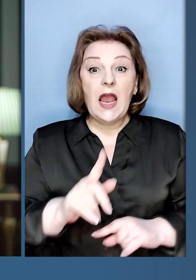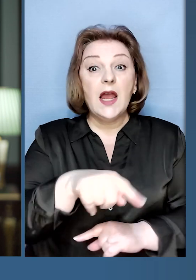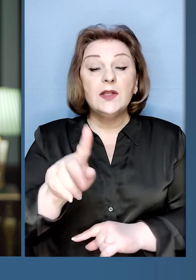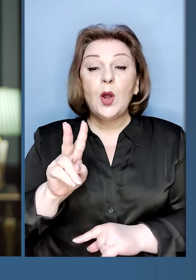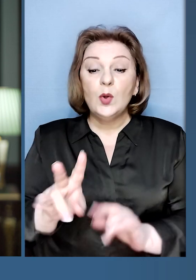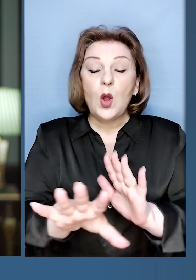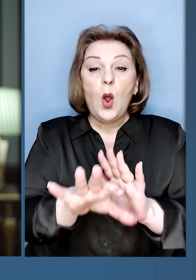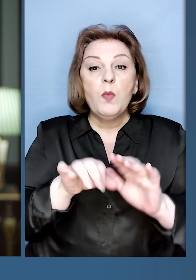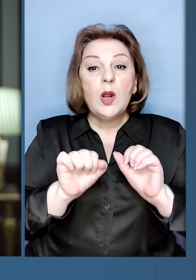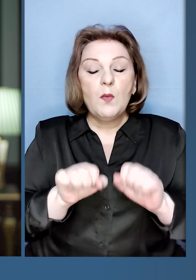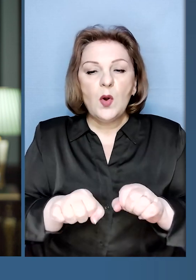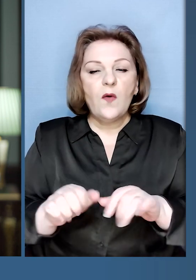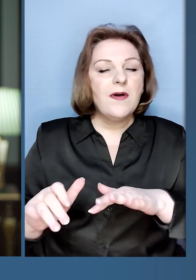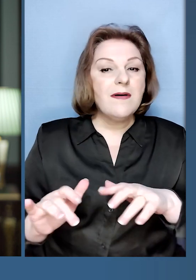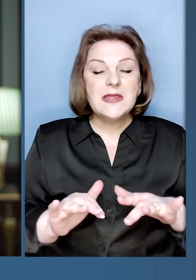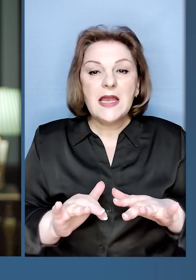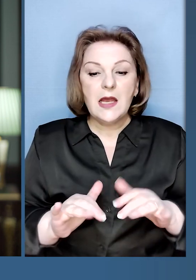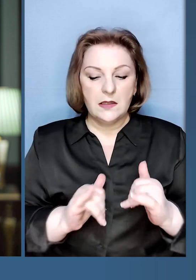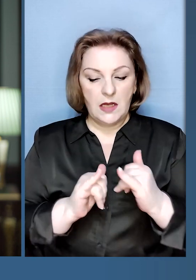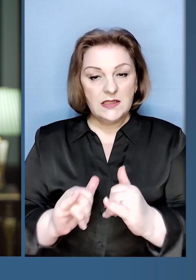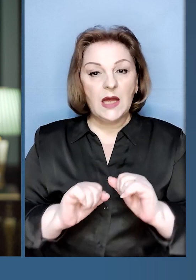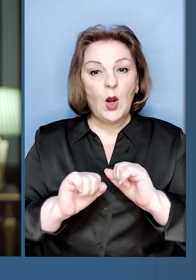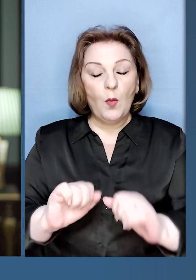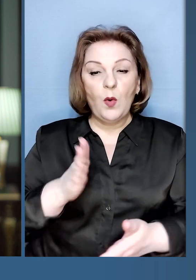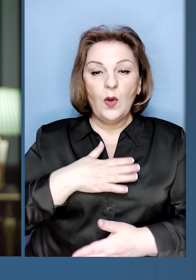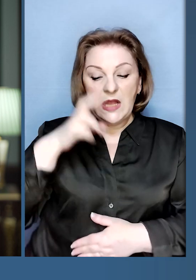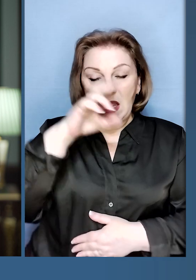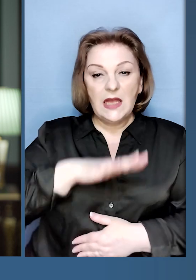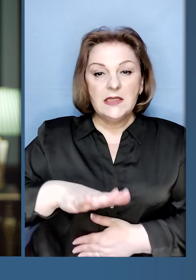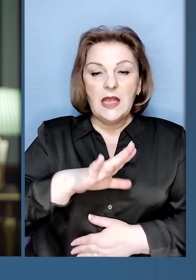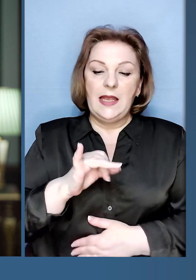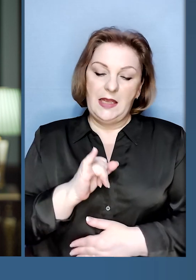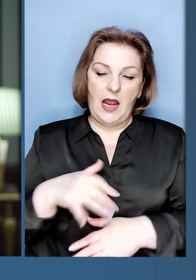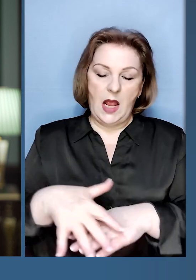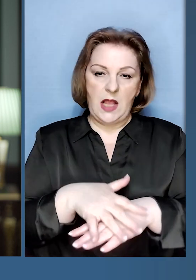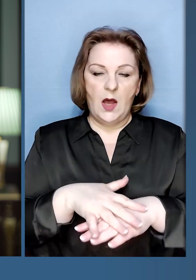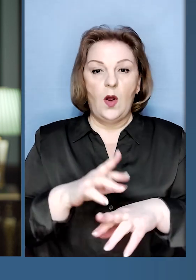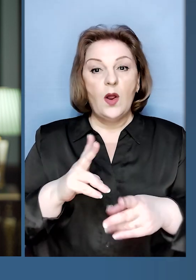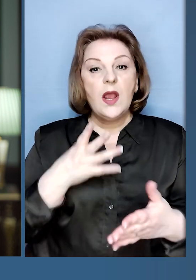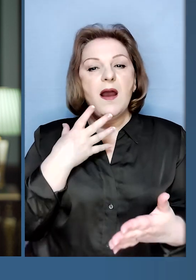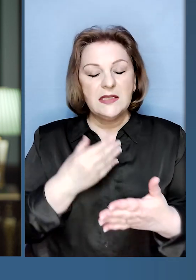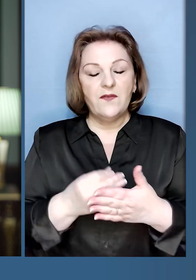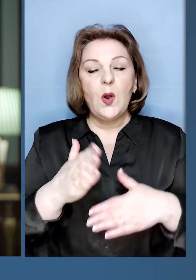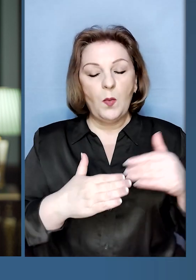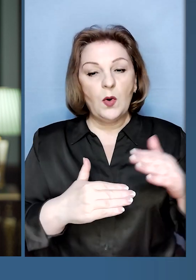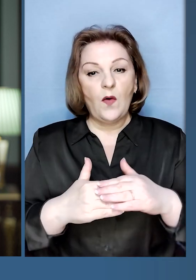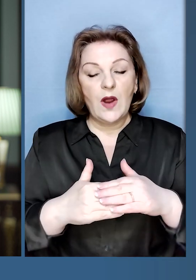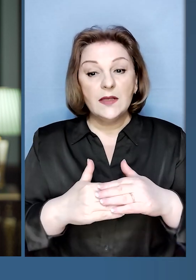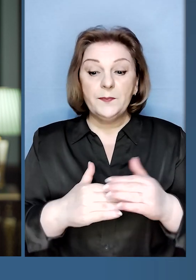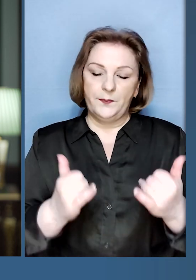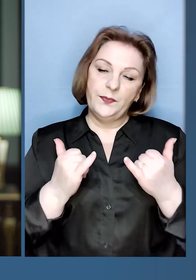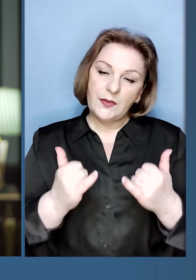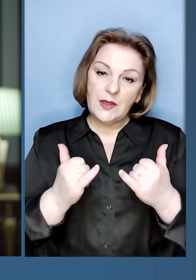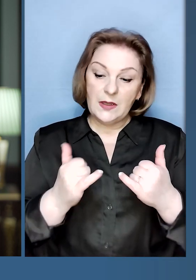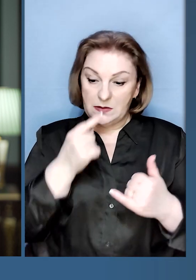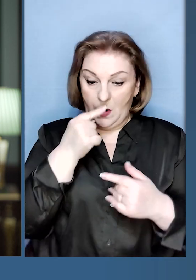дієвих тих, хто обрав можливість діяти заради оборони нашої держави і народу як свою професію.